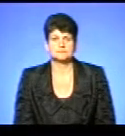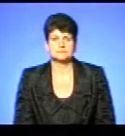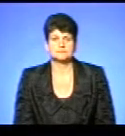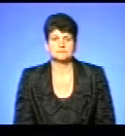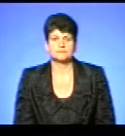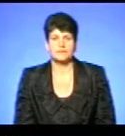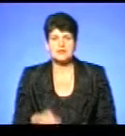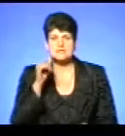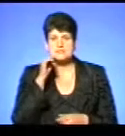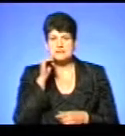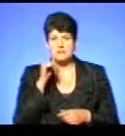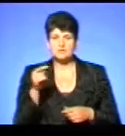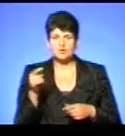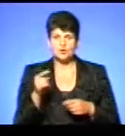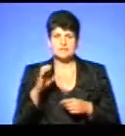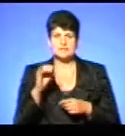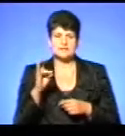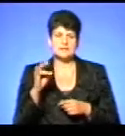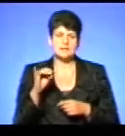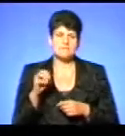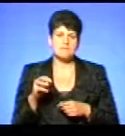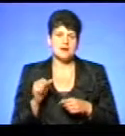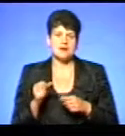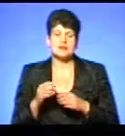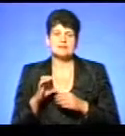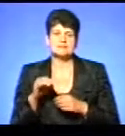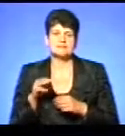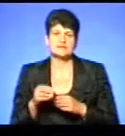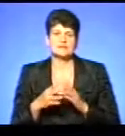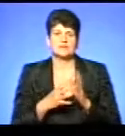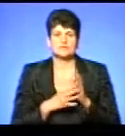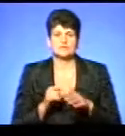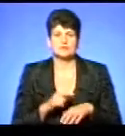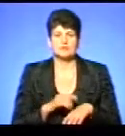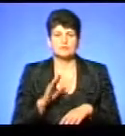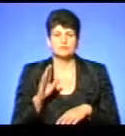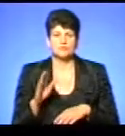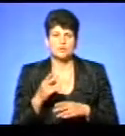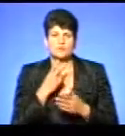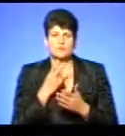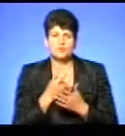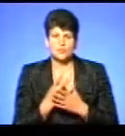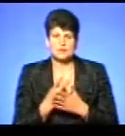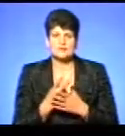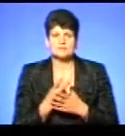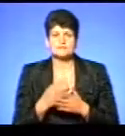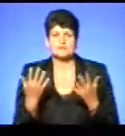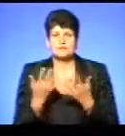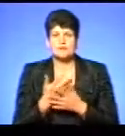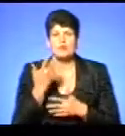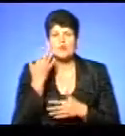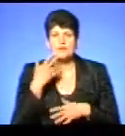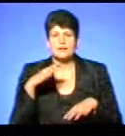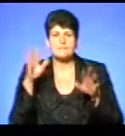Завтра у Тернополі всі Немасіті о 19-й годині відбудеться допрем'єрний показ фільму «Коли падають дерева». Це